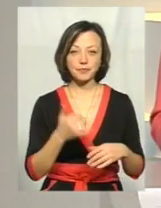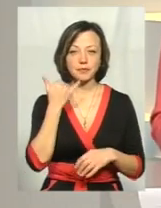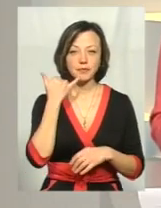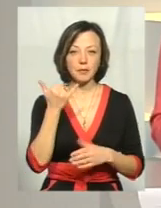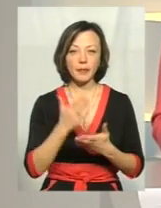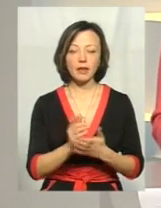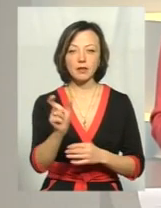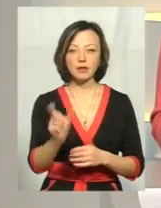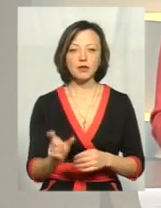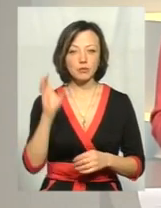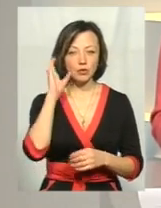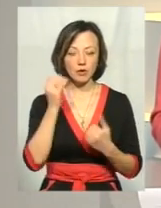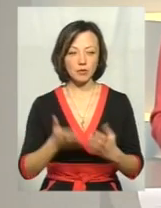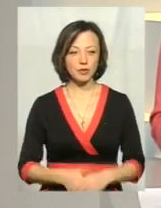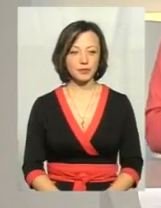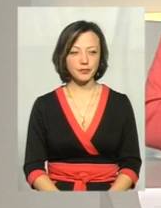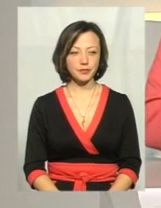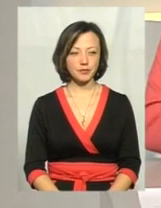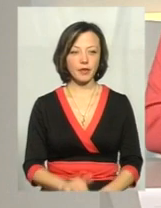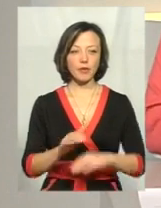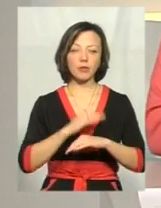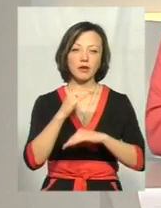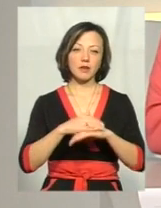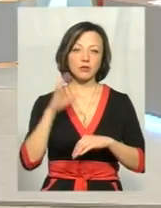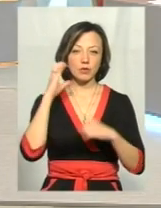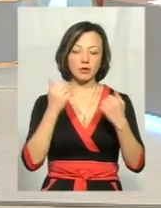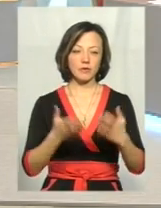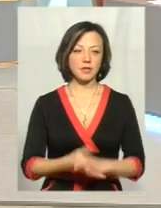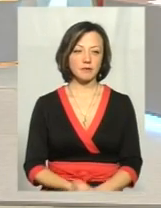'язку є глядач, давайте послухаємо його питання. Добрий вечір, ви в ефірі.